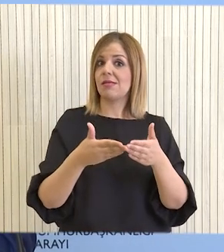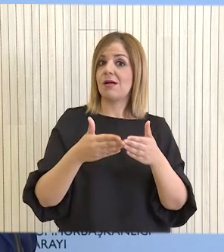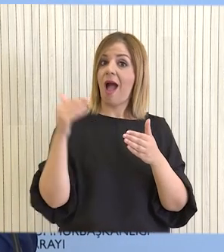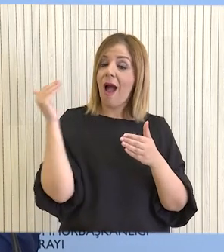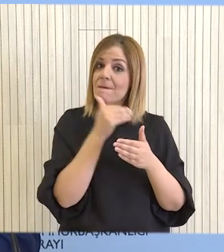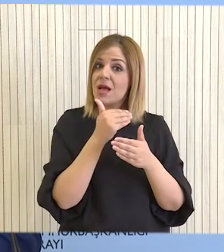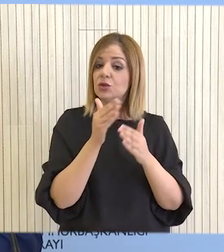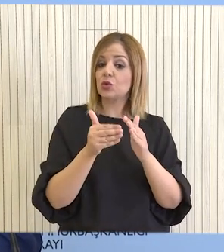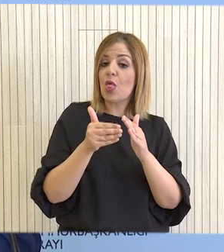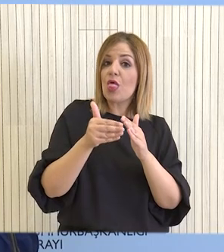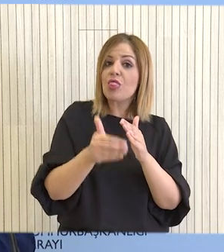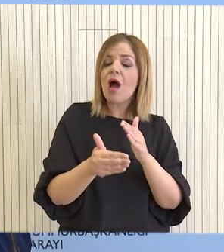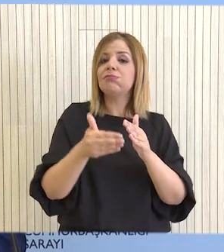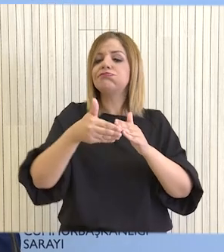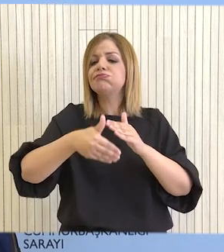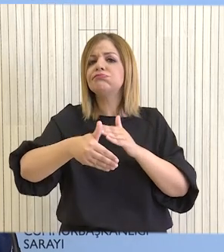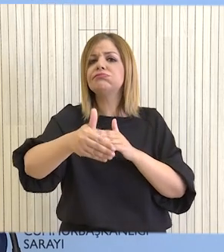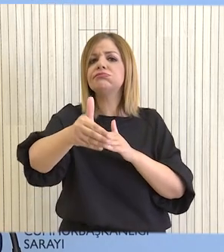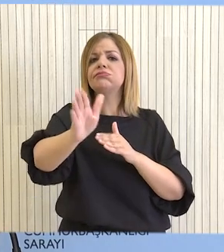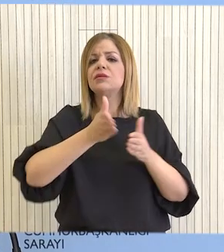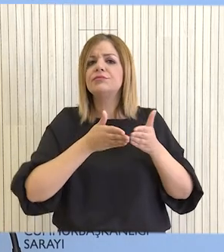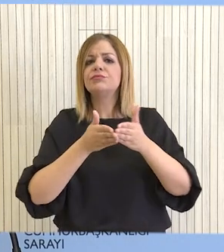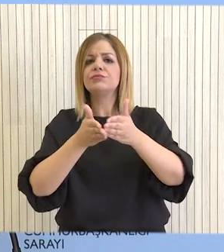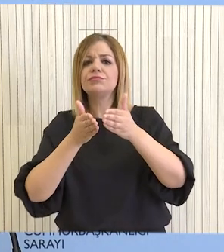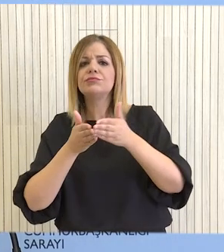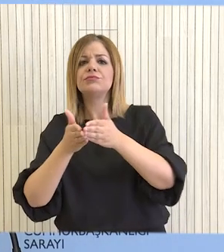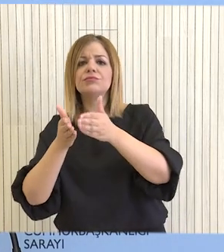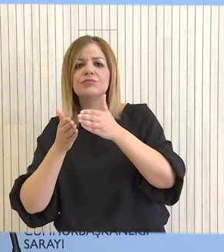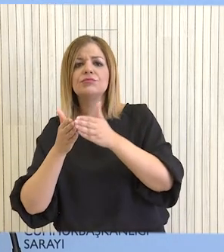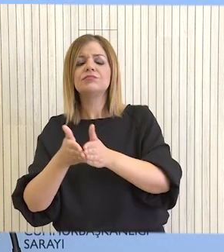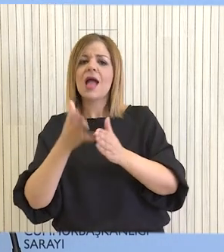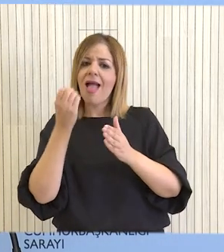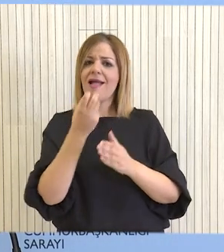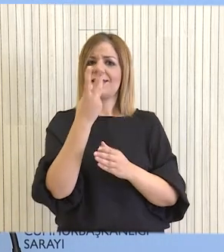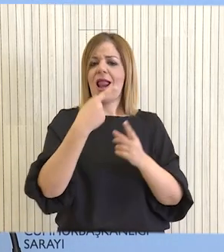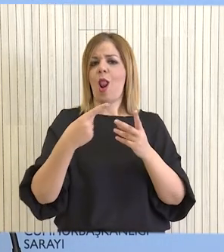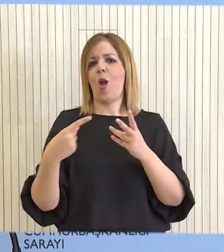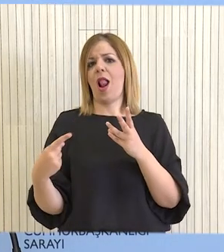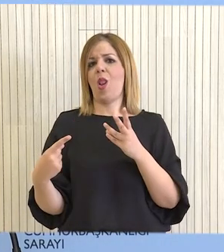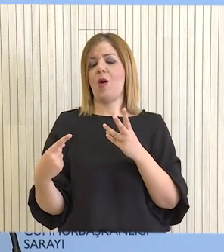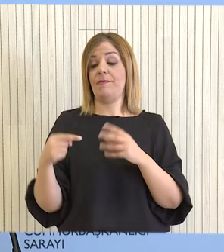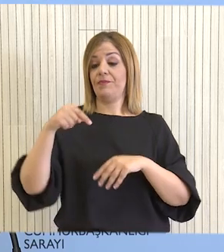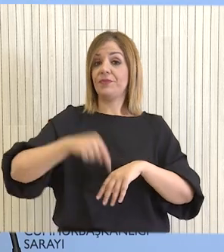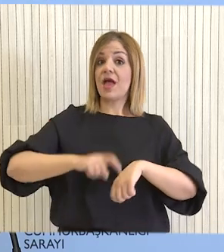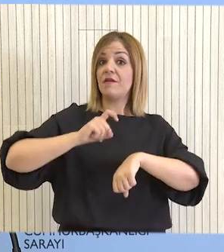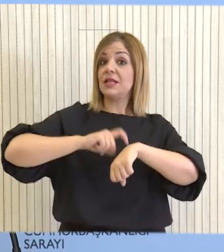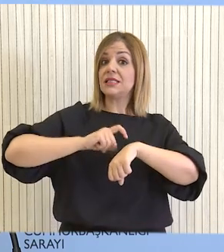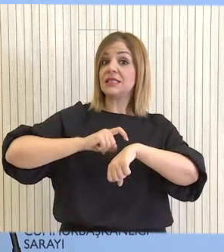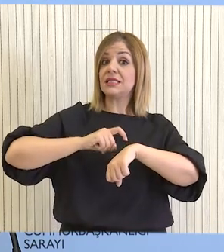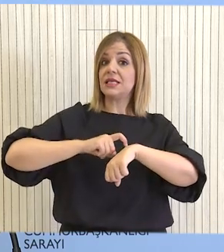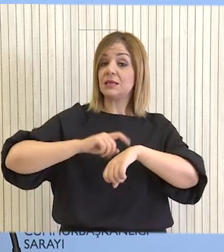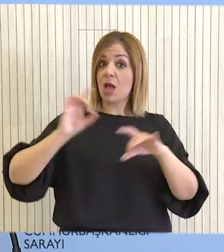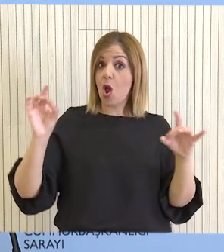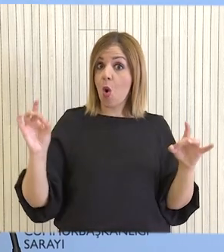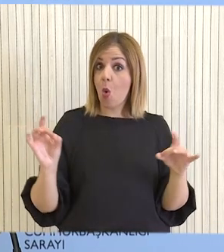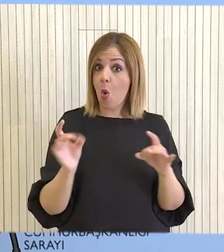βραχυπρόθεσμο το μεσοπρόθεσμο και το μακροπρόθεσμο σενάριο υλοποίησης της πρωτοβουλίας και αυτό το οποίο αυτή τη στιγμή εκκρεμεί είναι μόλις